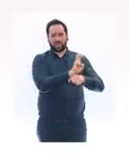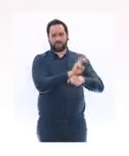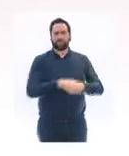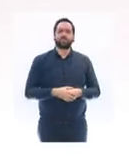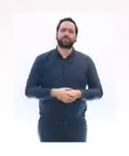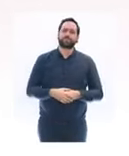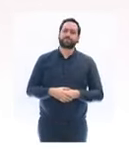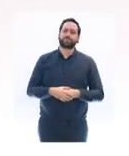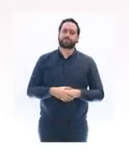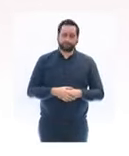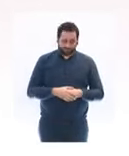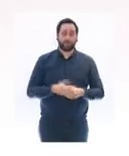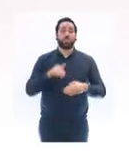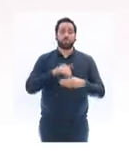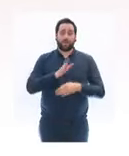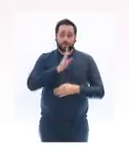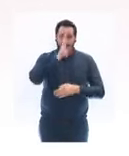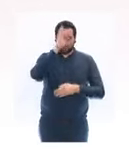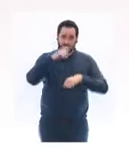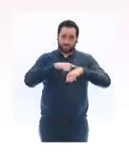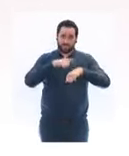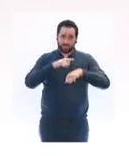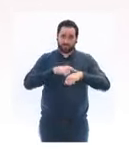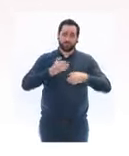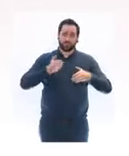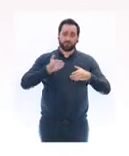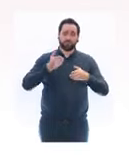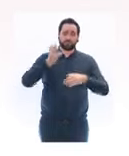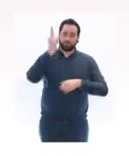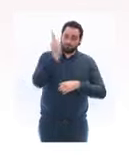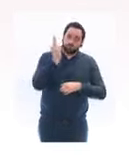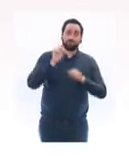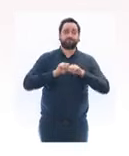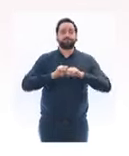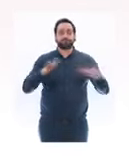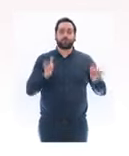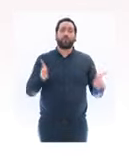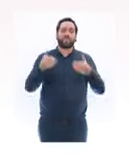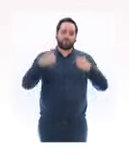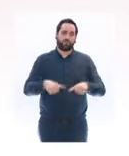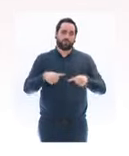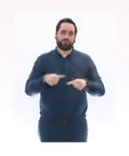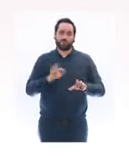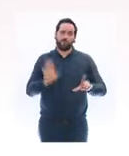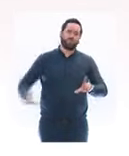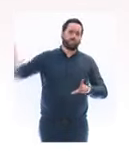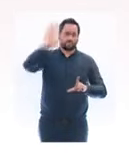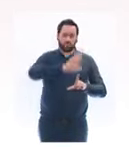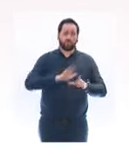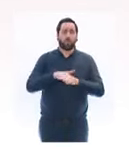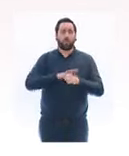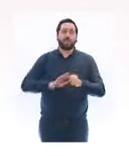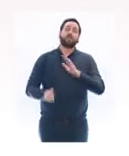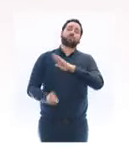sera décrété sur l'ensemble du territoire français. Seule exception pour